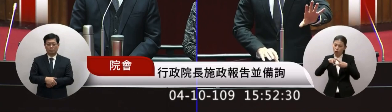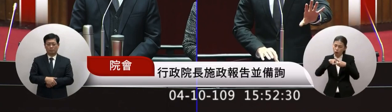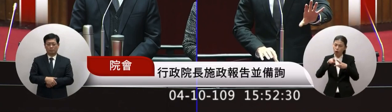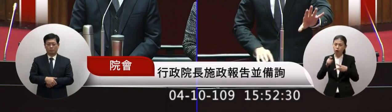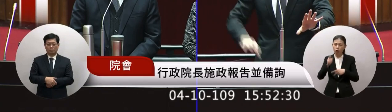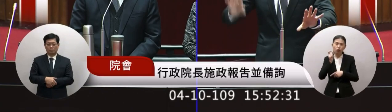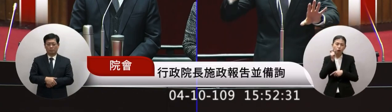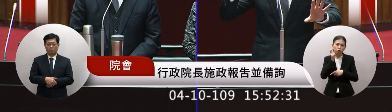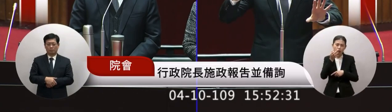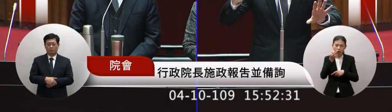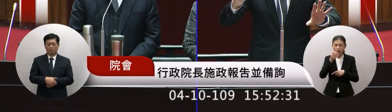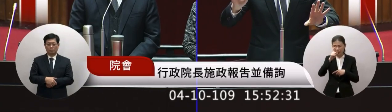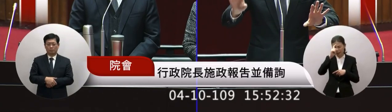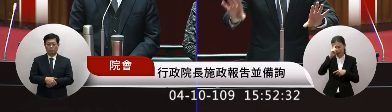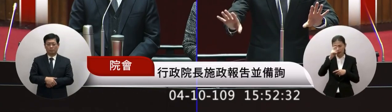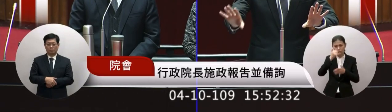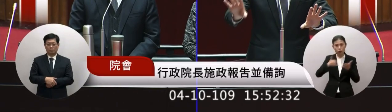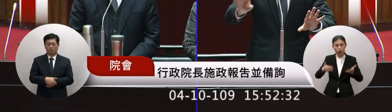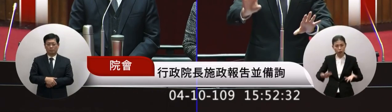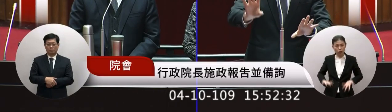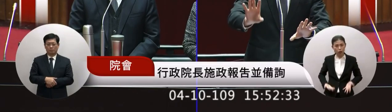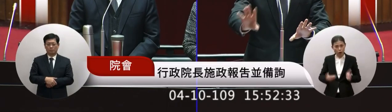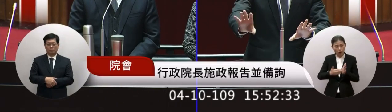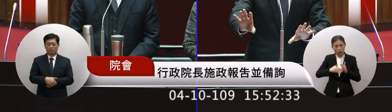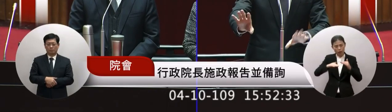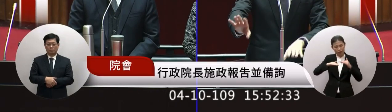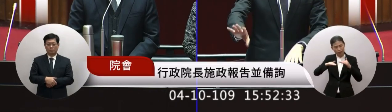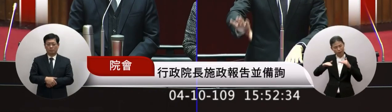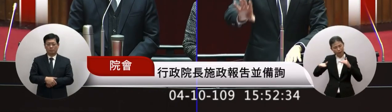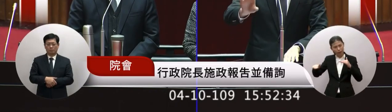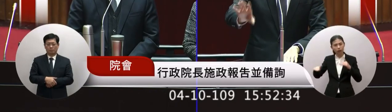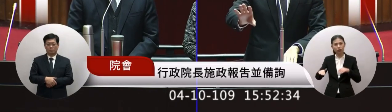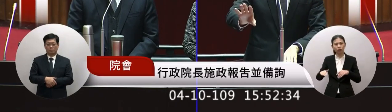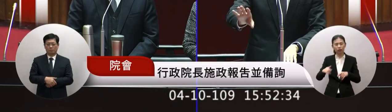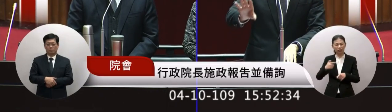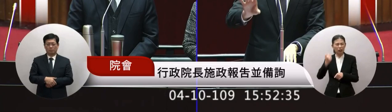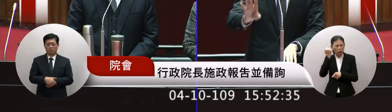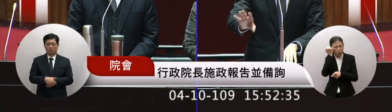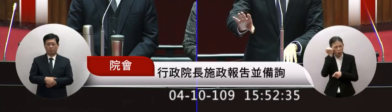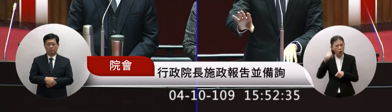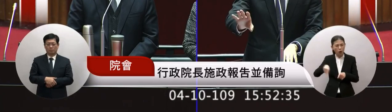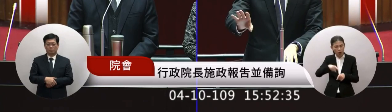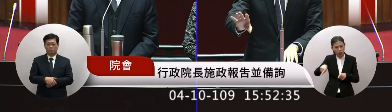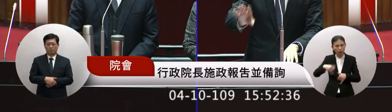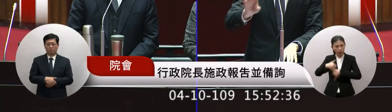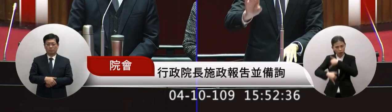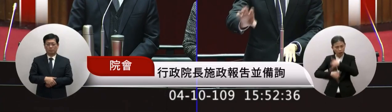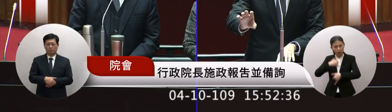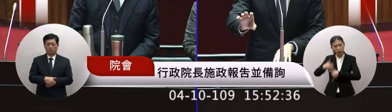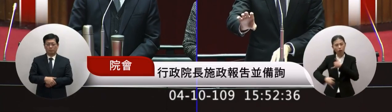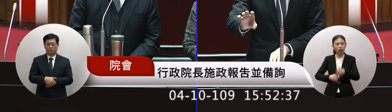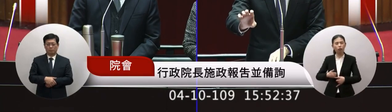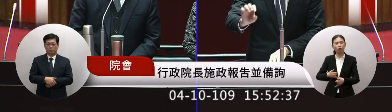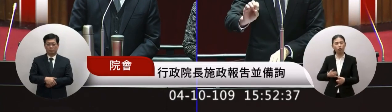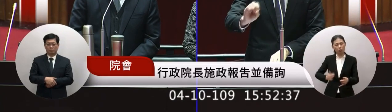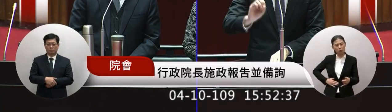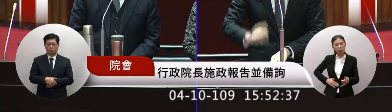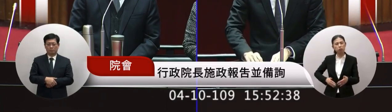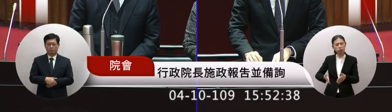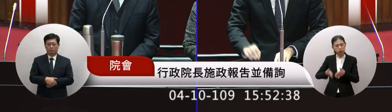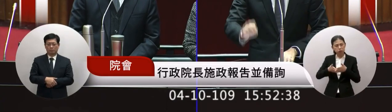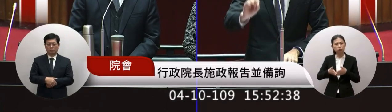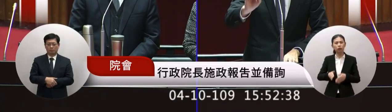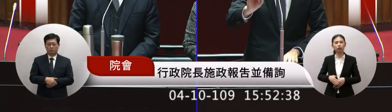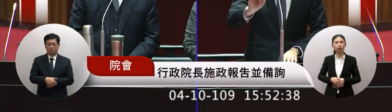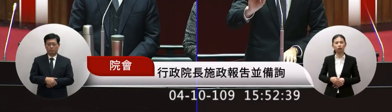重要但是另外一方便為什麼維持那種最艱苦的人有尊嚴的生活讓他不要散車這個部分比較沒有去